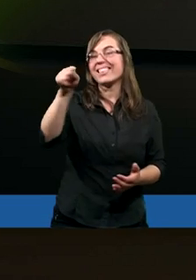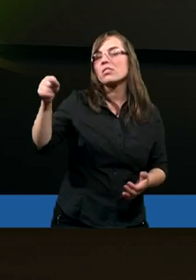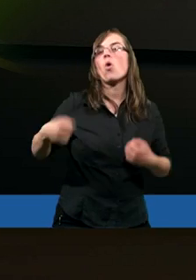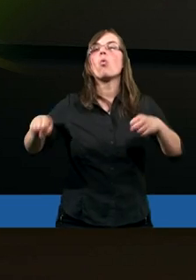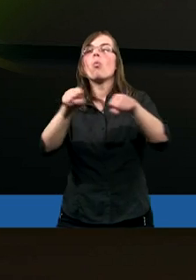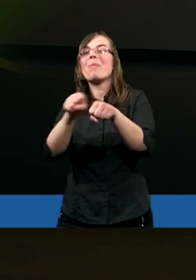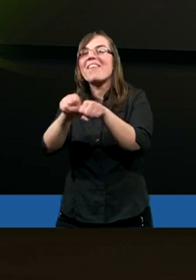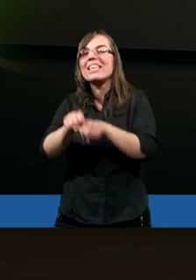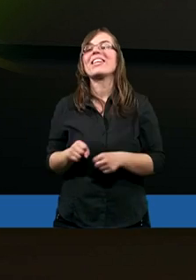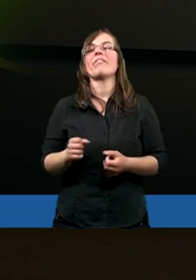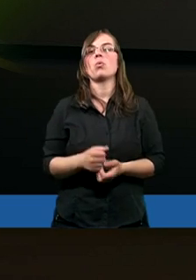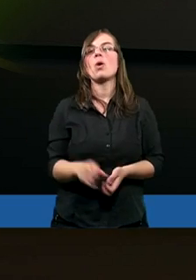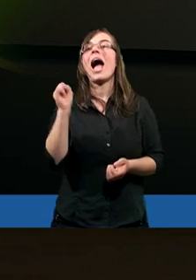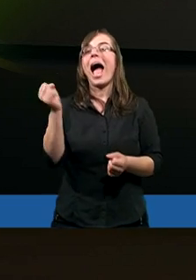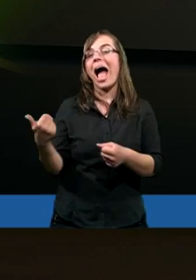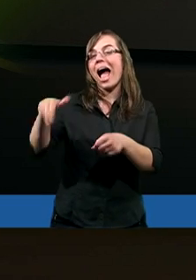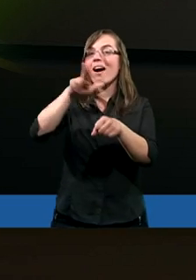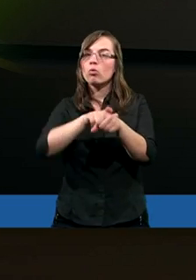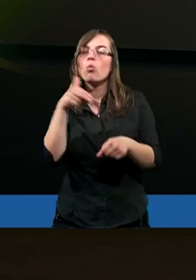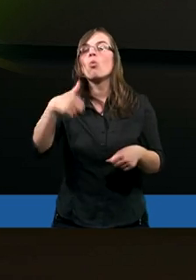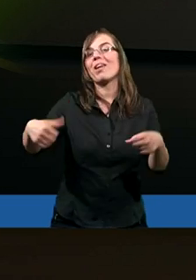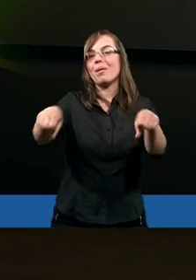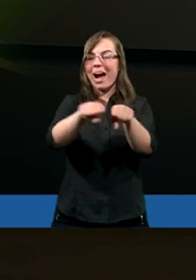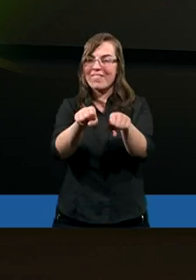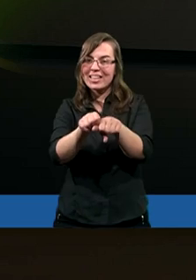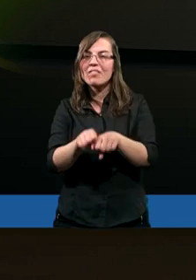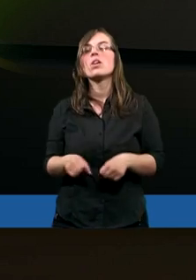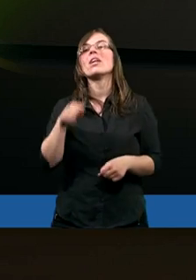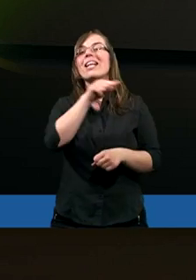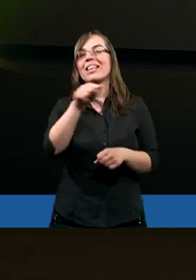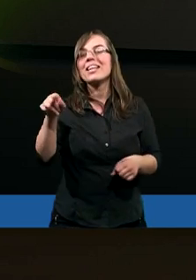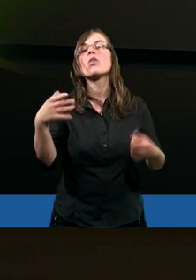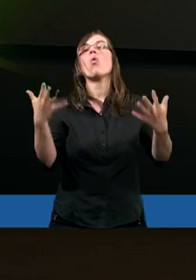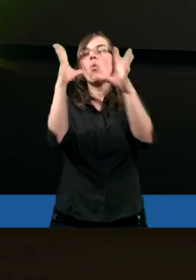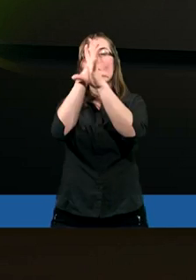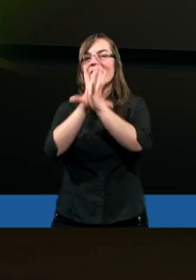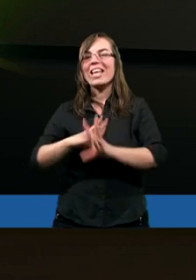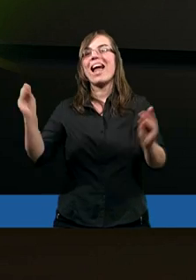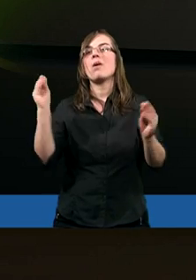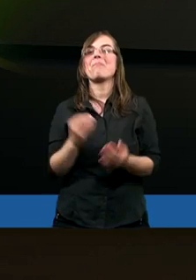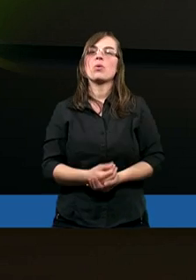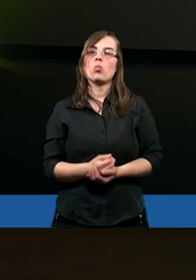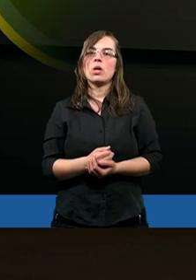usprawiedliwił. A których usprawiedliwił, tych i uwielbił.